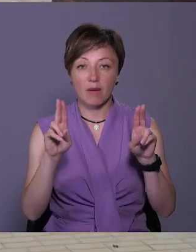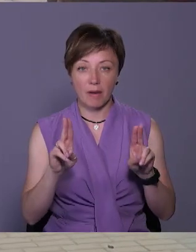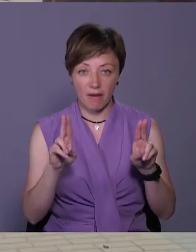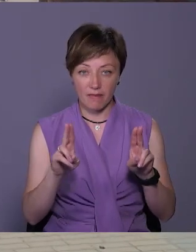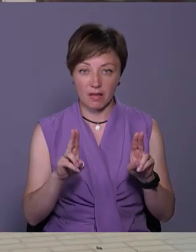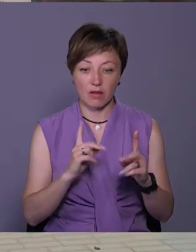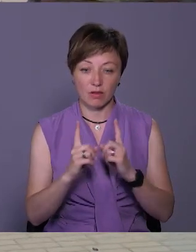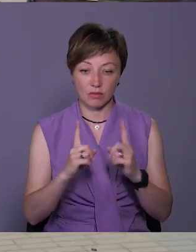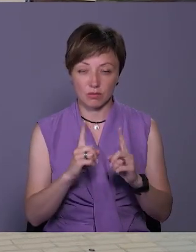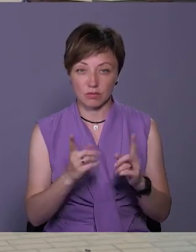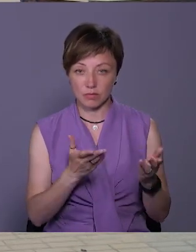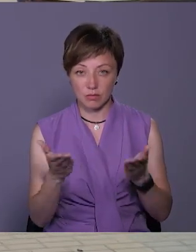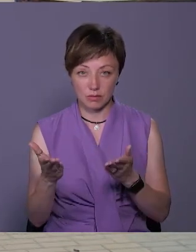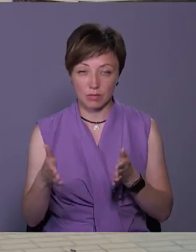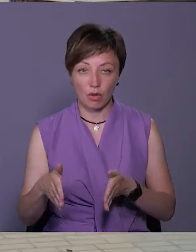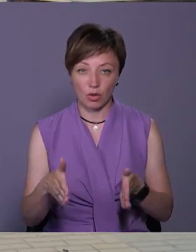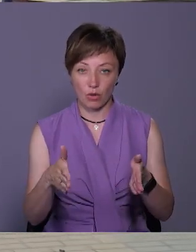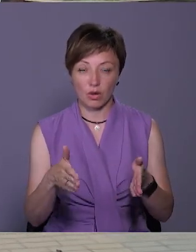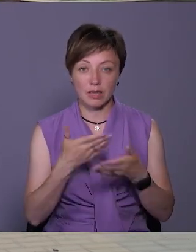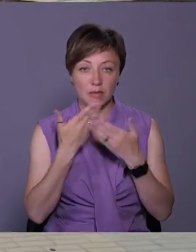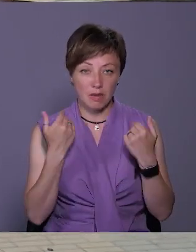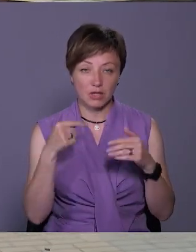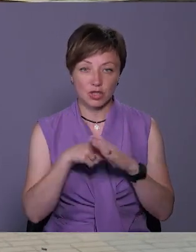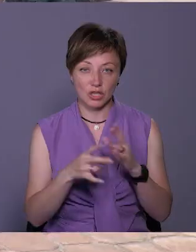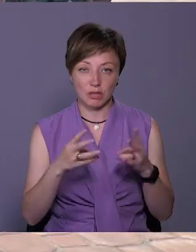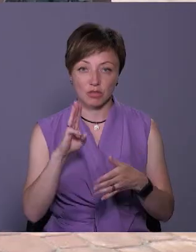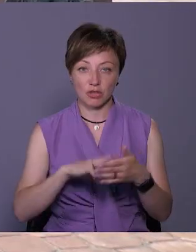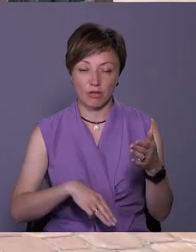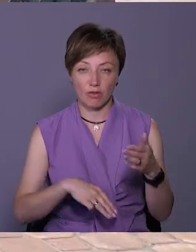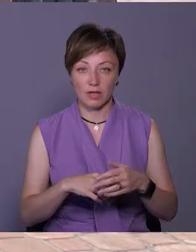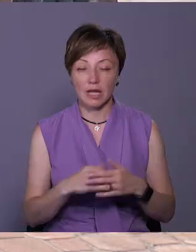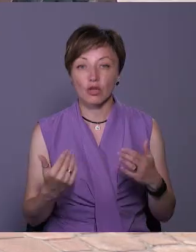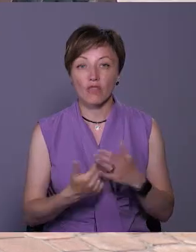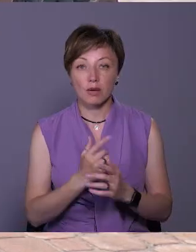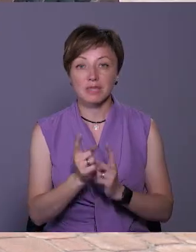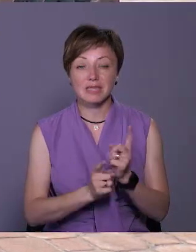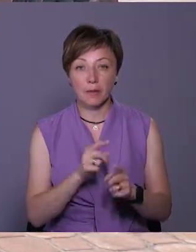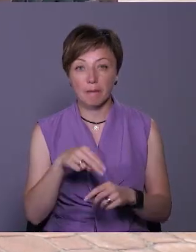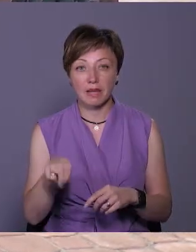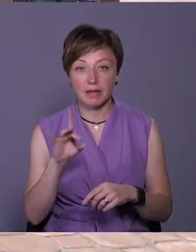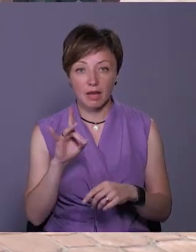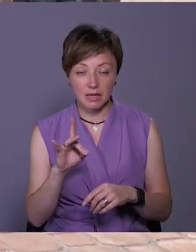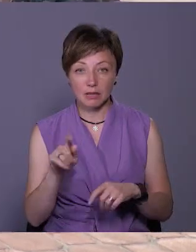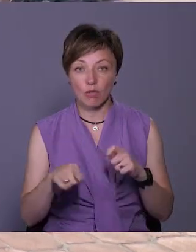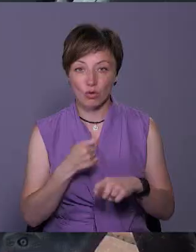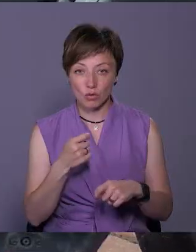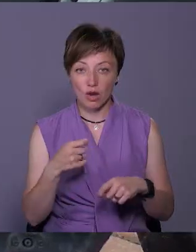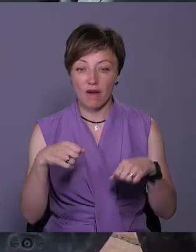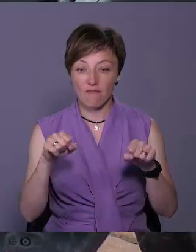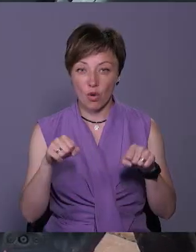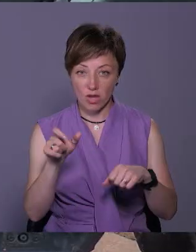їздять по дорогам. Нема, значить, треба штрафувати. За новими змінами в ПДР, за порушення водіям